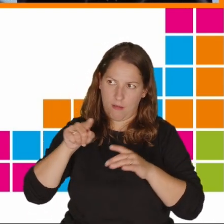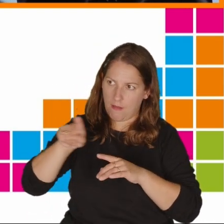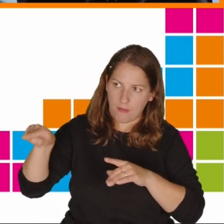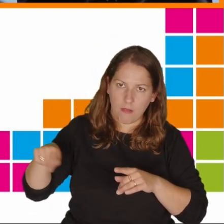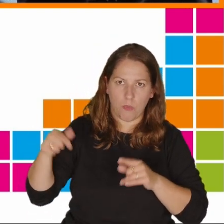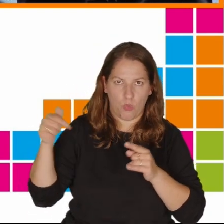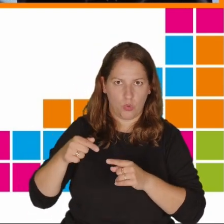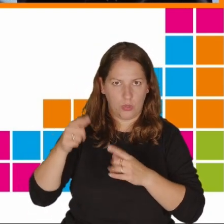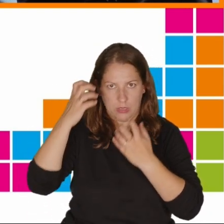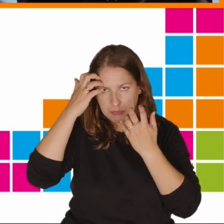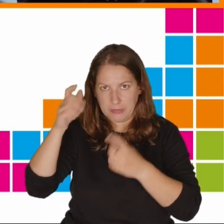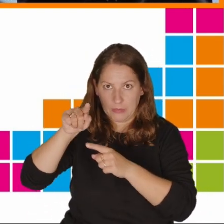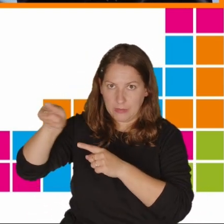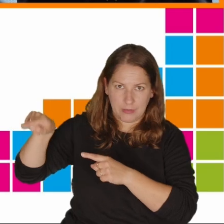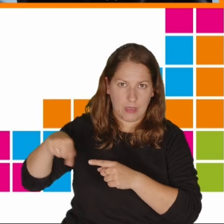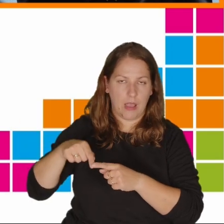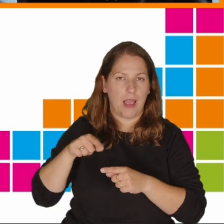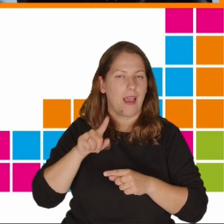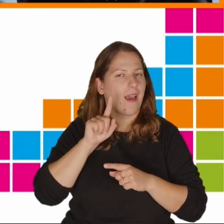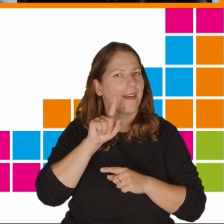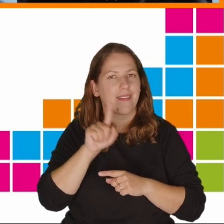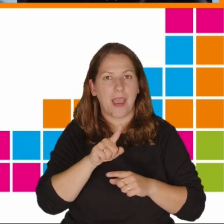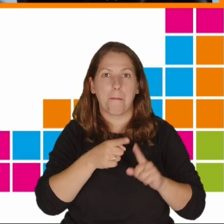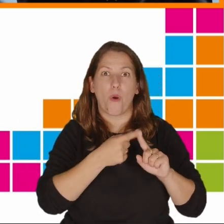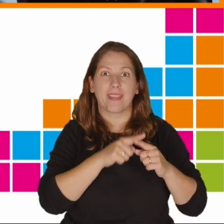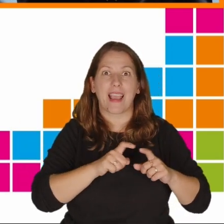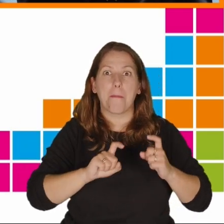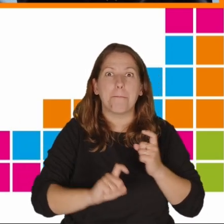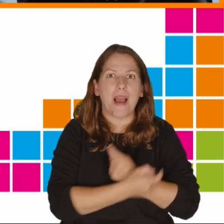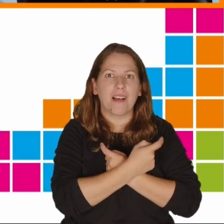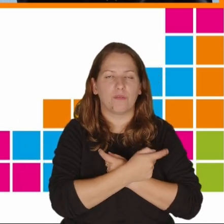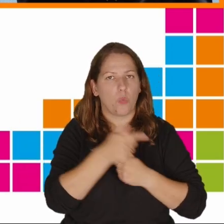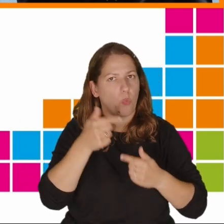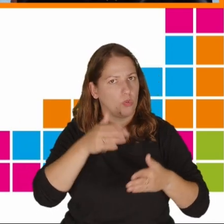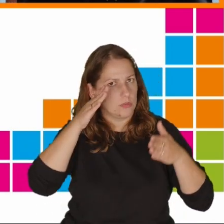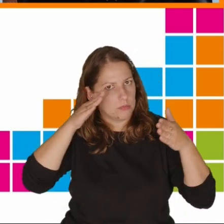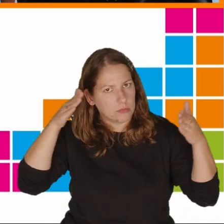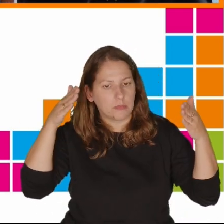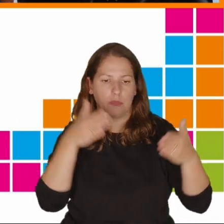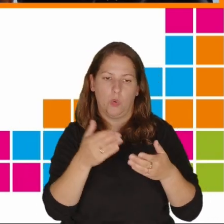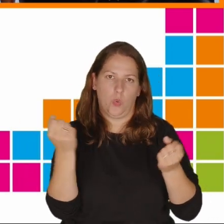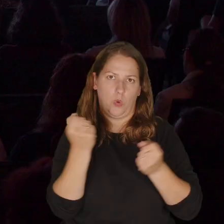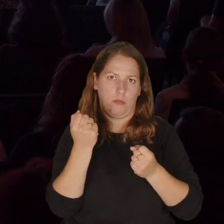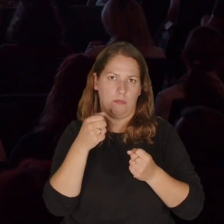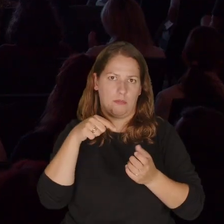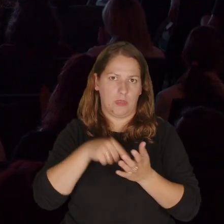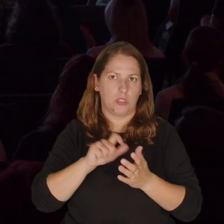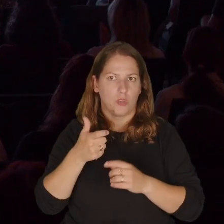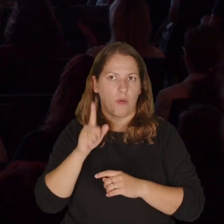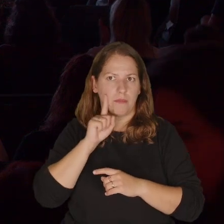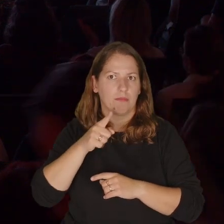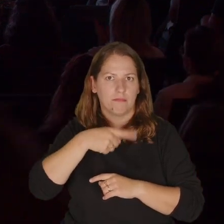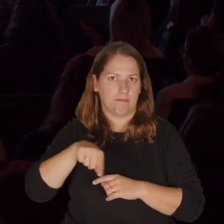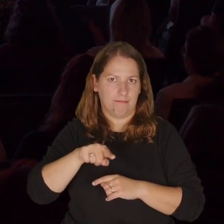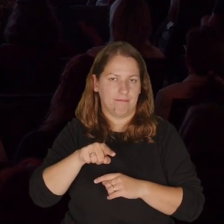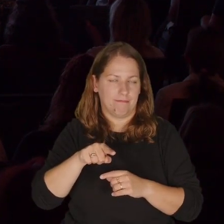uczniów, ale tak naprawdę polityka państwa powinna się koncentrować na tym, co leży u